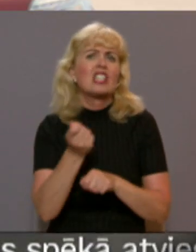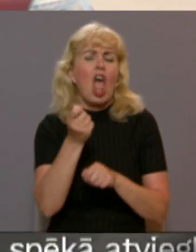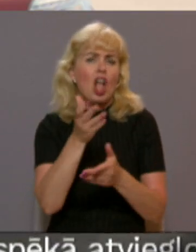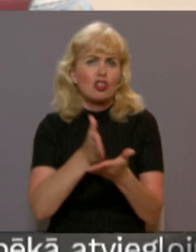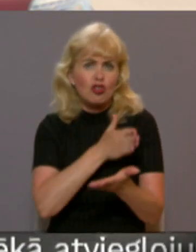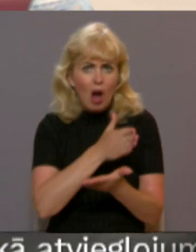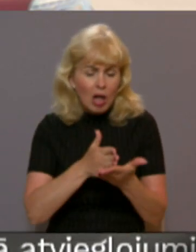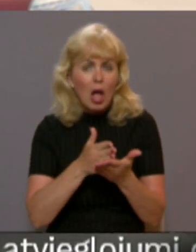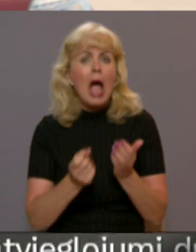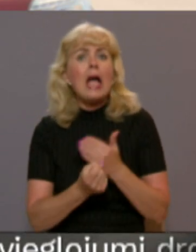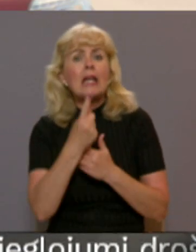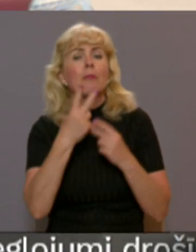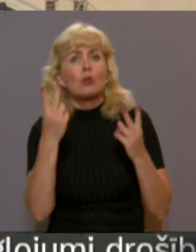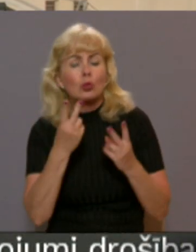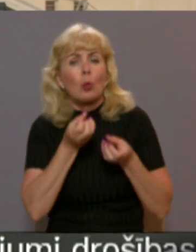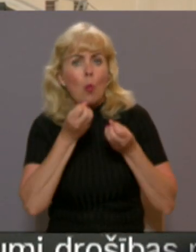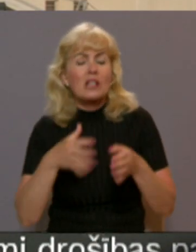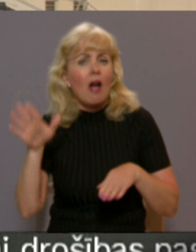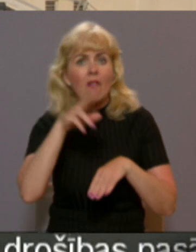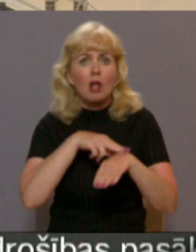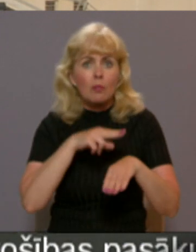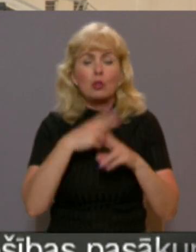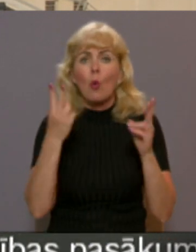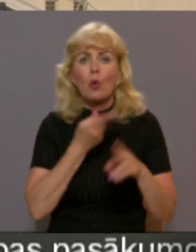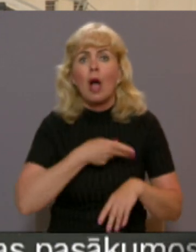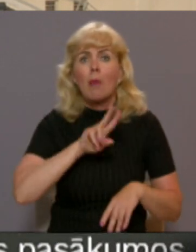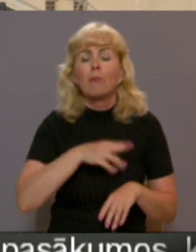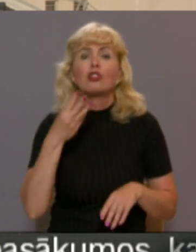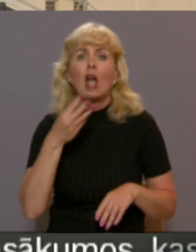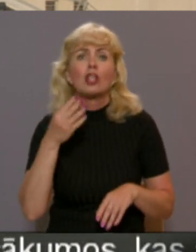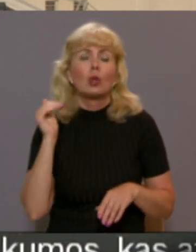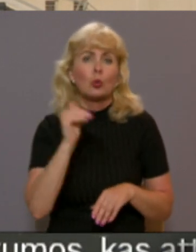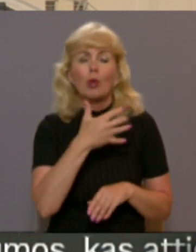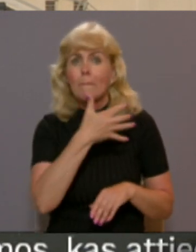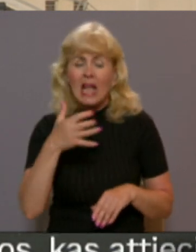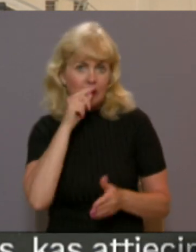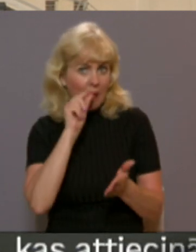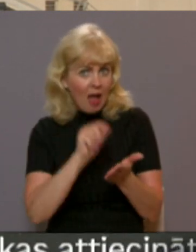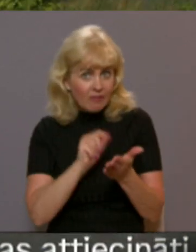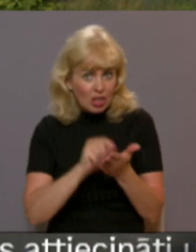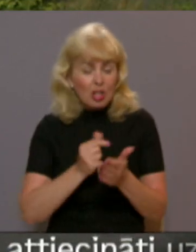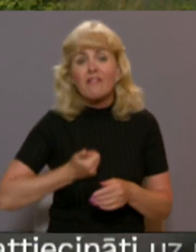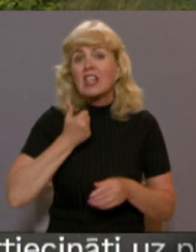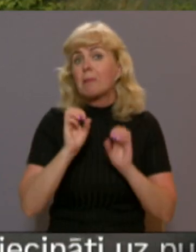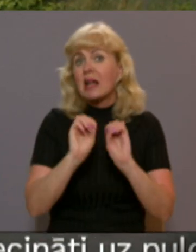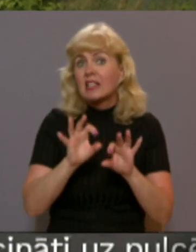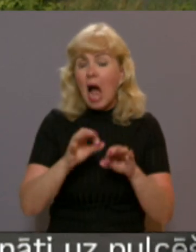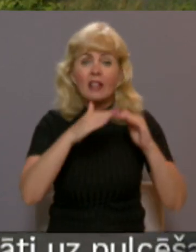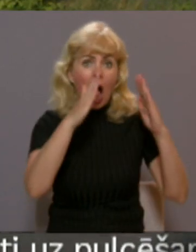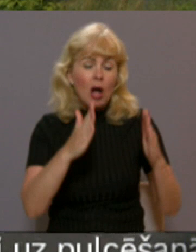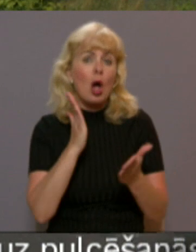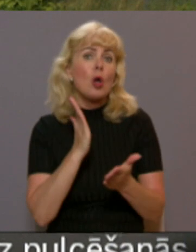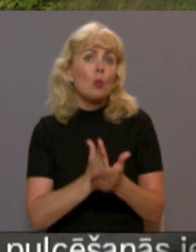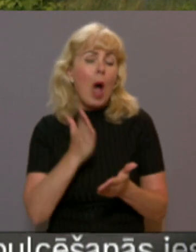noskaidros valsts policiju. Ugunī gāja bojā 4500 vistas. Uzņēmumā skaidro, kā angārā notika